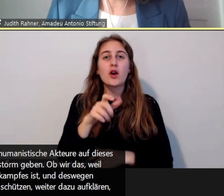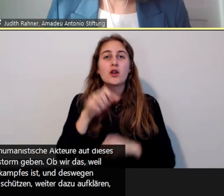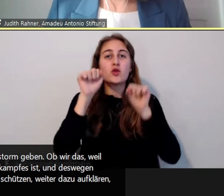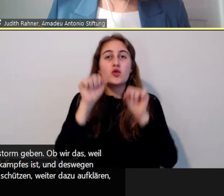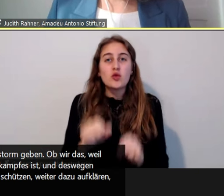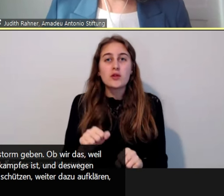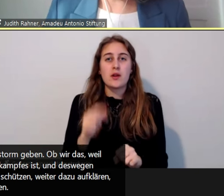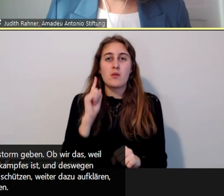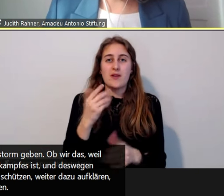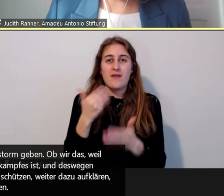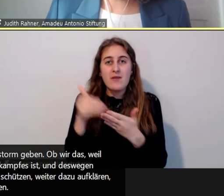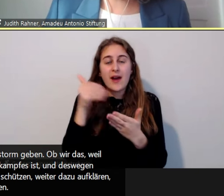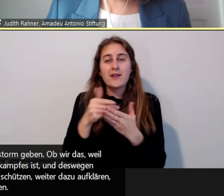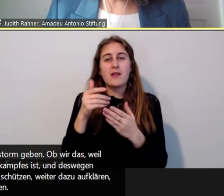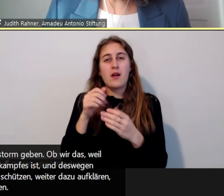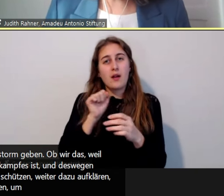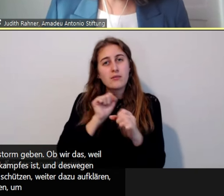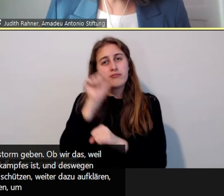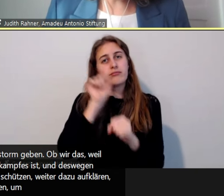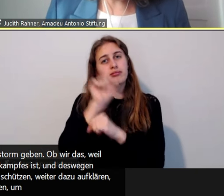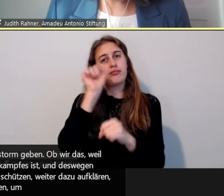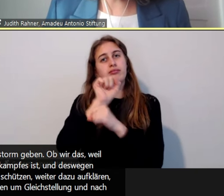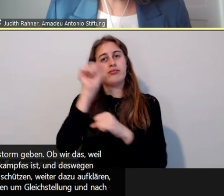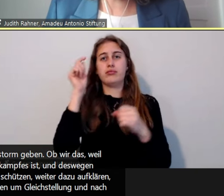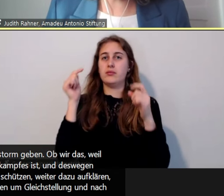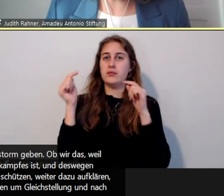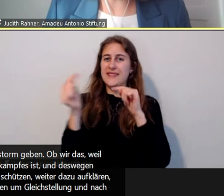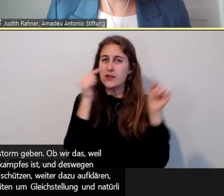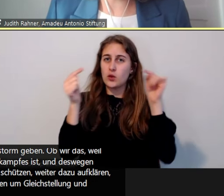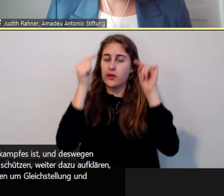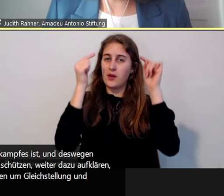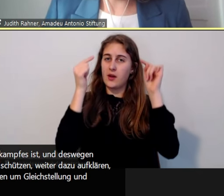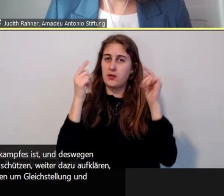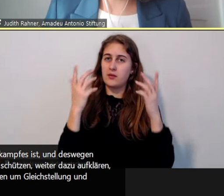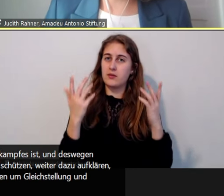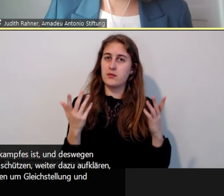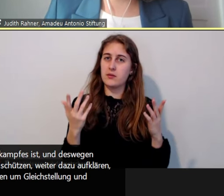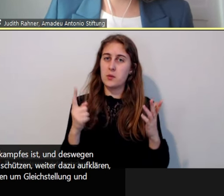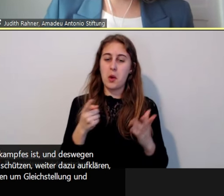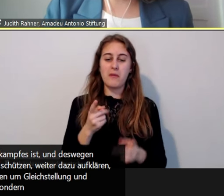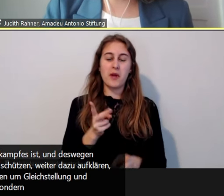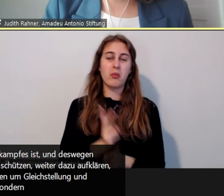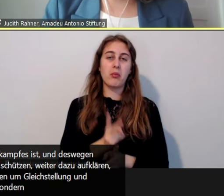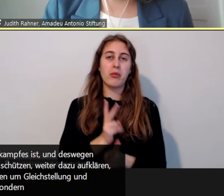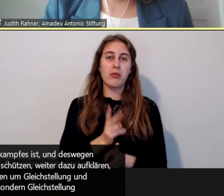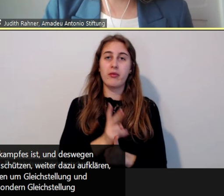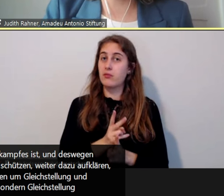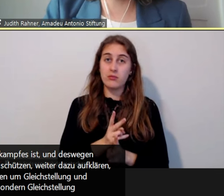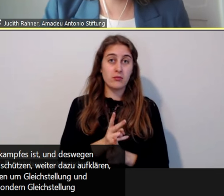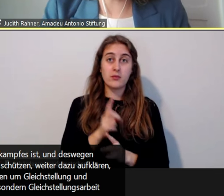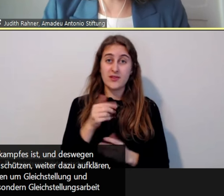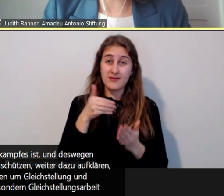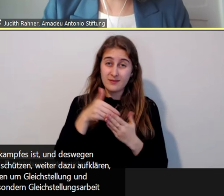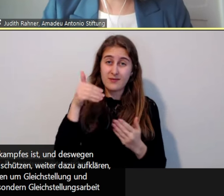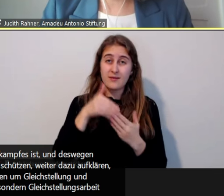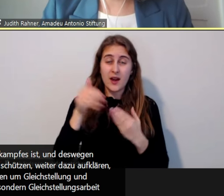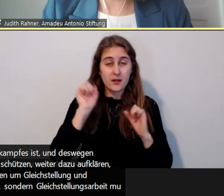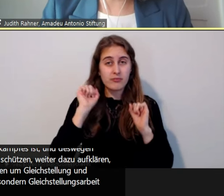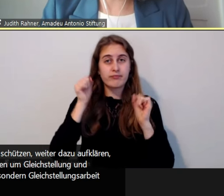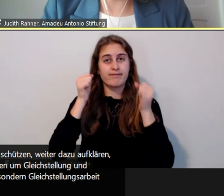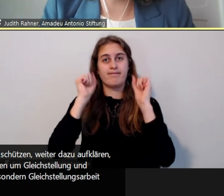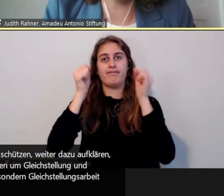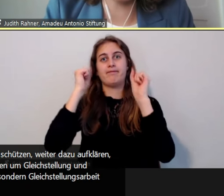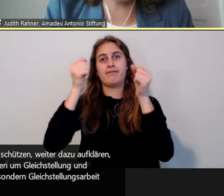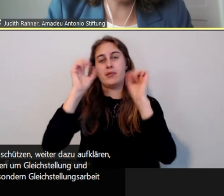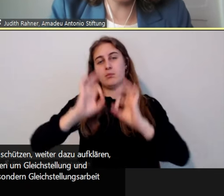darum streiten, um Gleichstellung und natürlich nicht den Status quo halten, sondern Gleichstellungsarbeit mutig voran